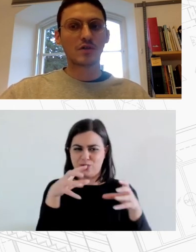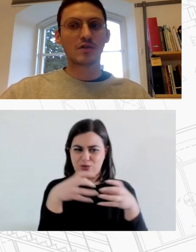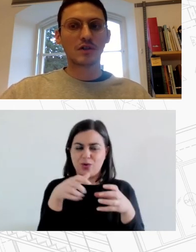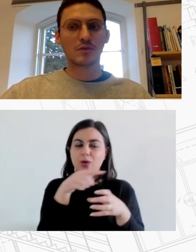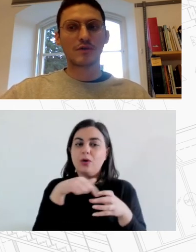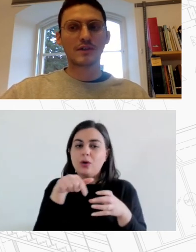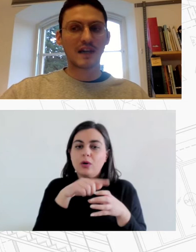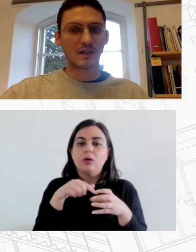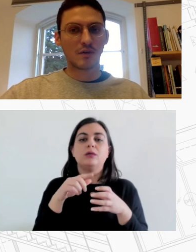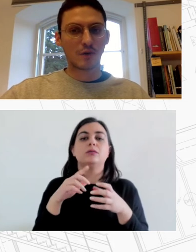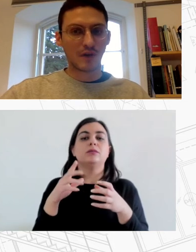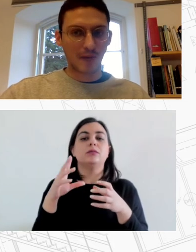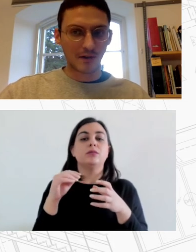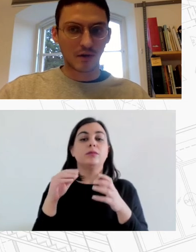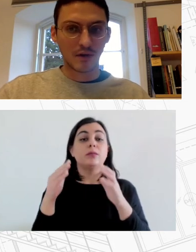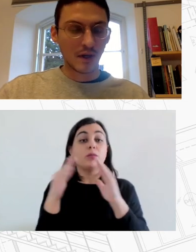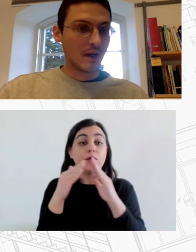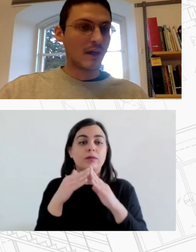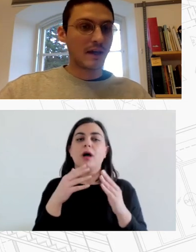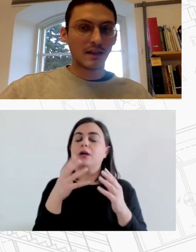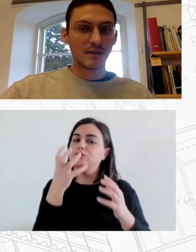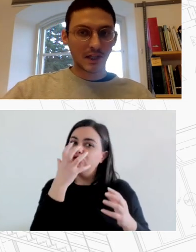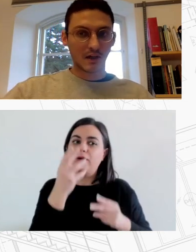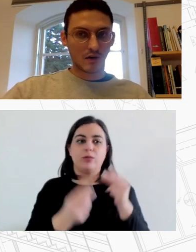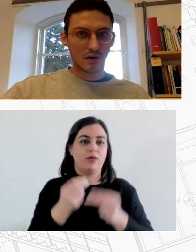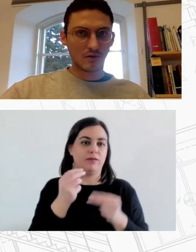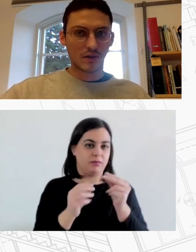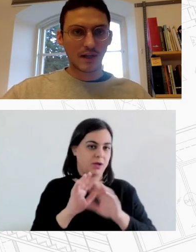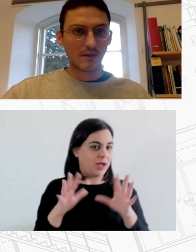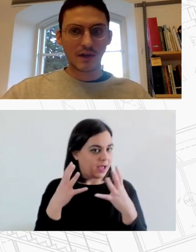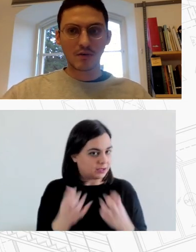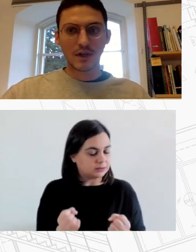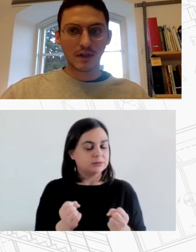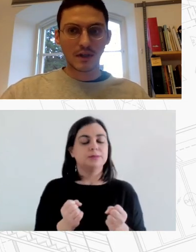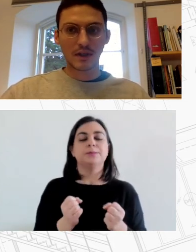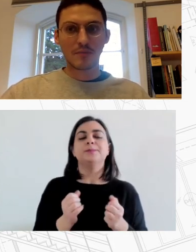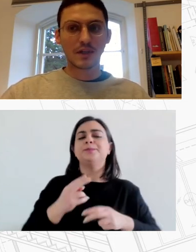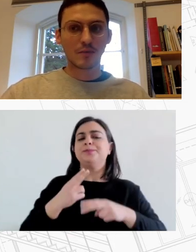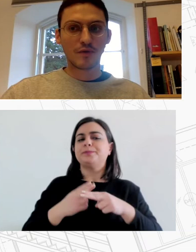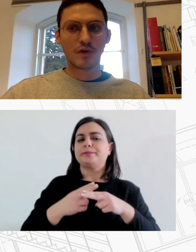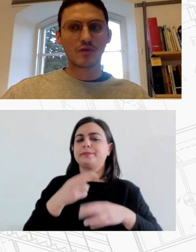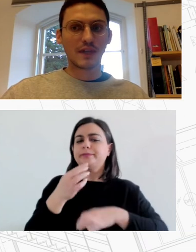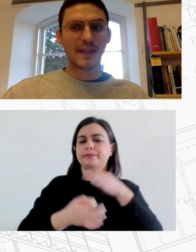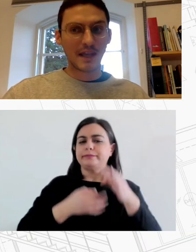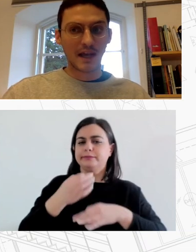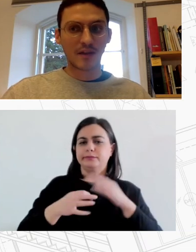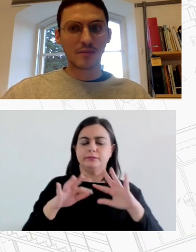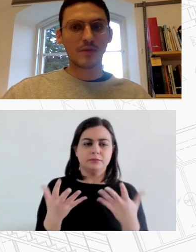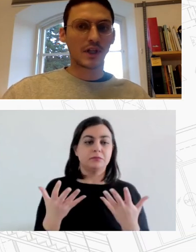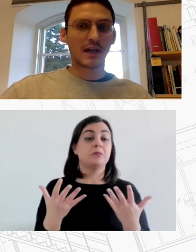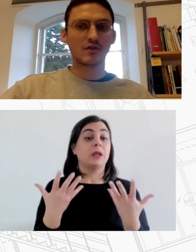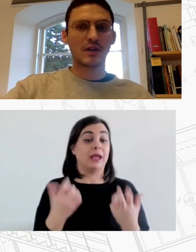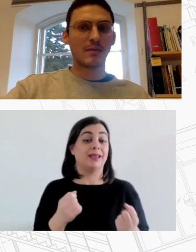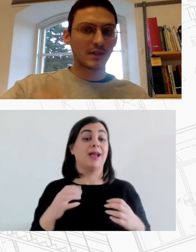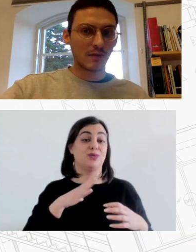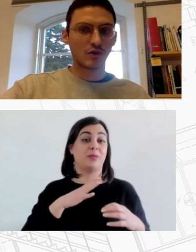περισσότερο οξείες μορφές στεγαστικών προβλημάτων Είναι σημαντικό να αναφέρουμε και την πίεση που βιώνουν νέοι άνθρωποι